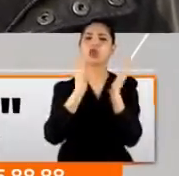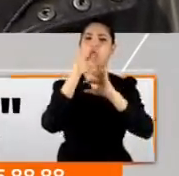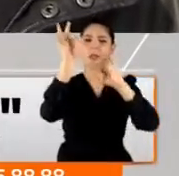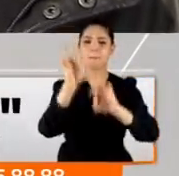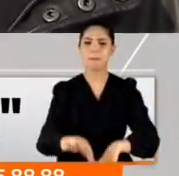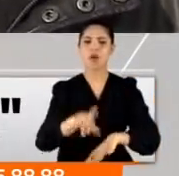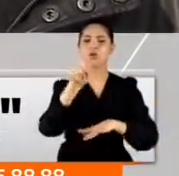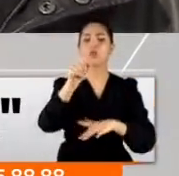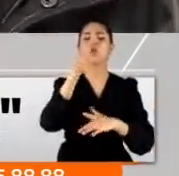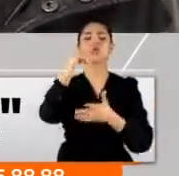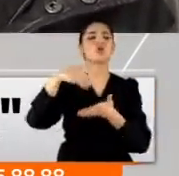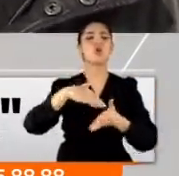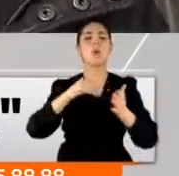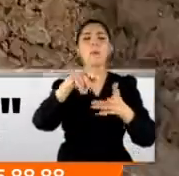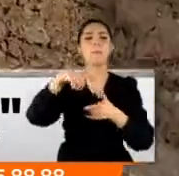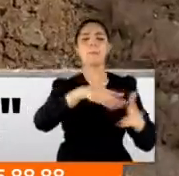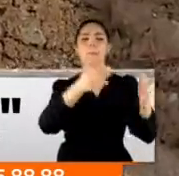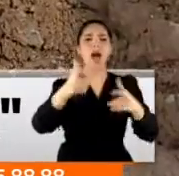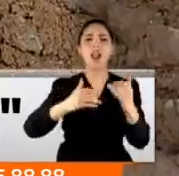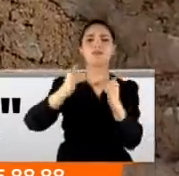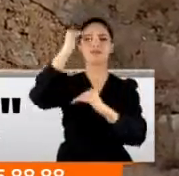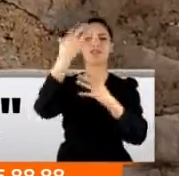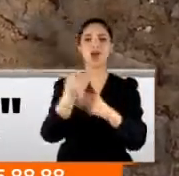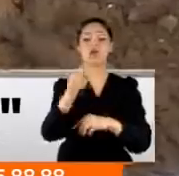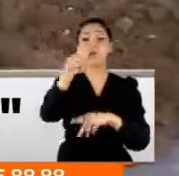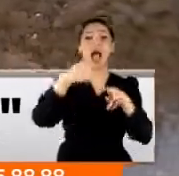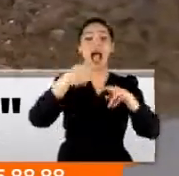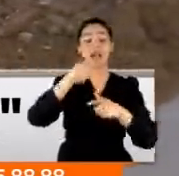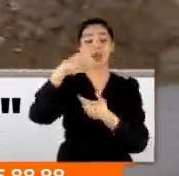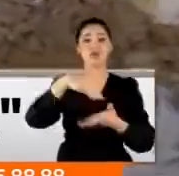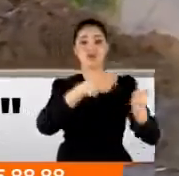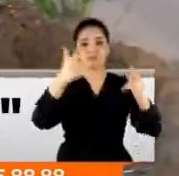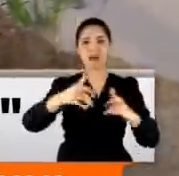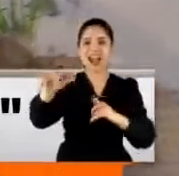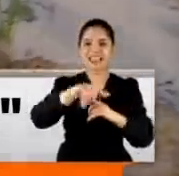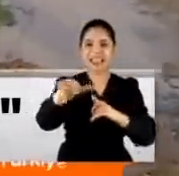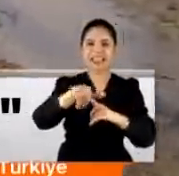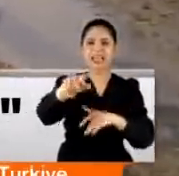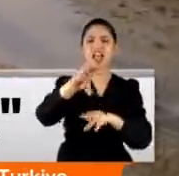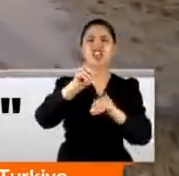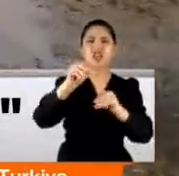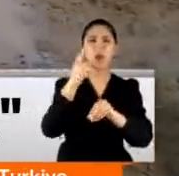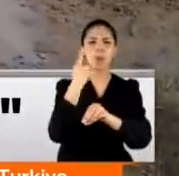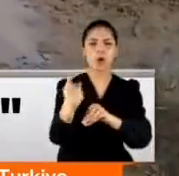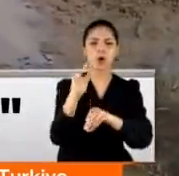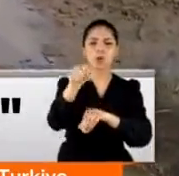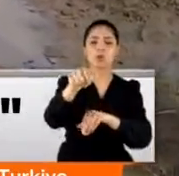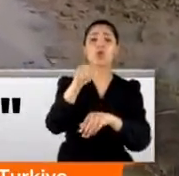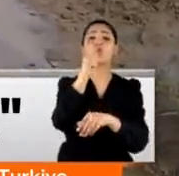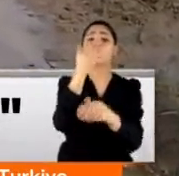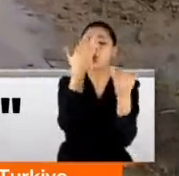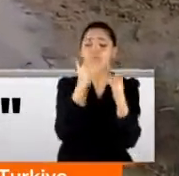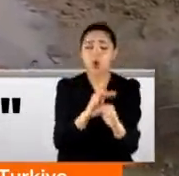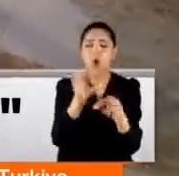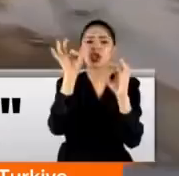Barajlardaki doluluk oranları gittikçe artacak. Burası Alibeyköy barajının hemen yanı başındaki bataklık arazi. Burada su bile